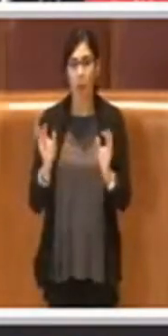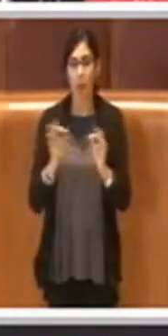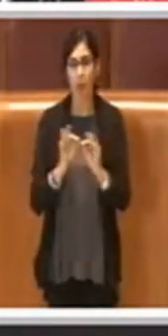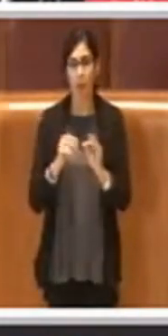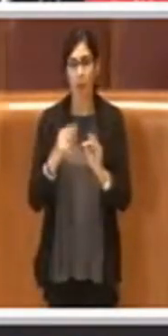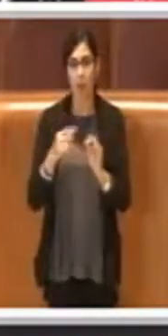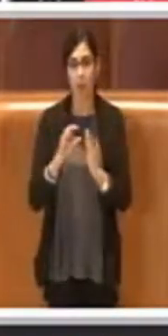Presidente.